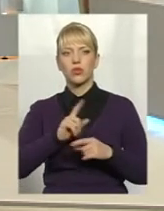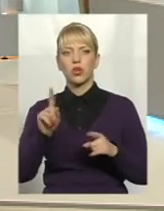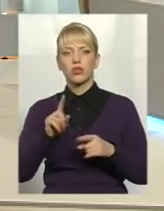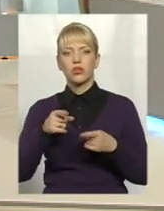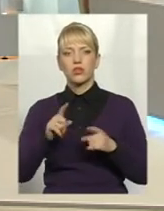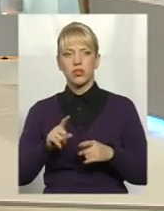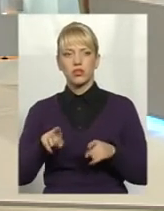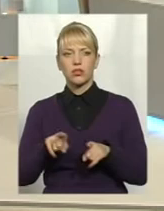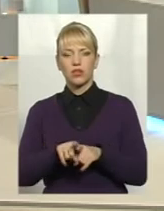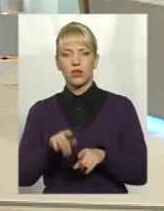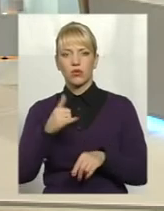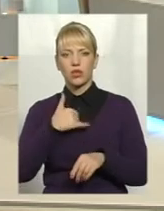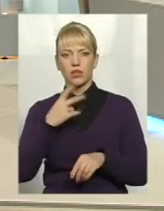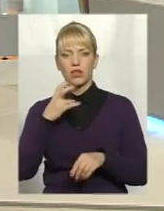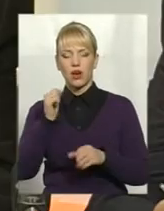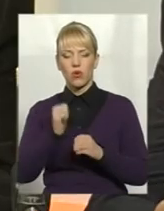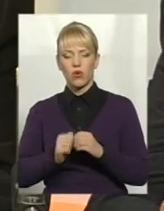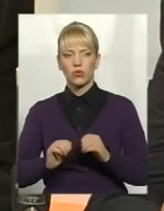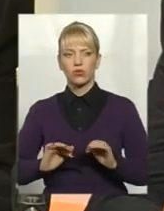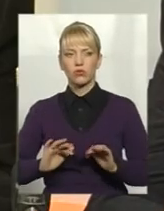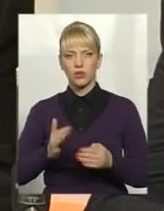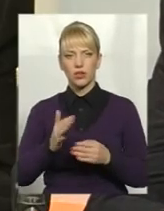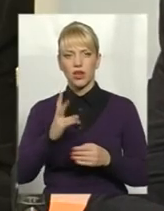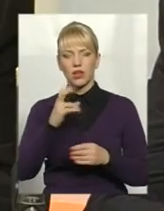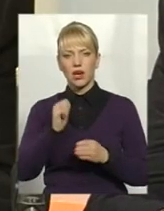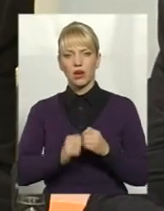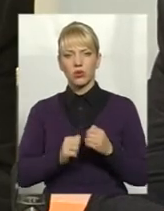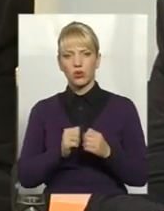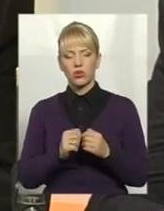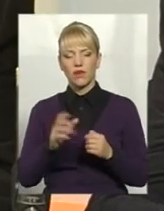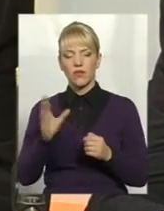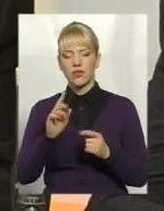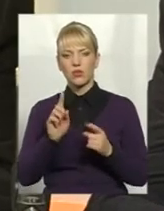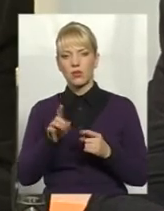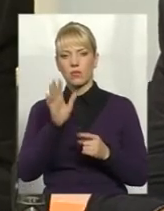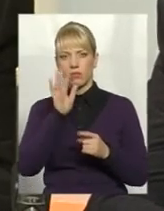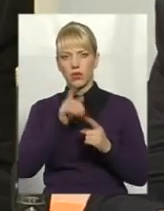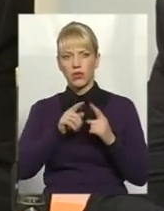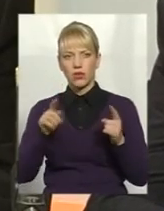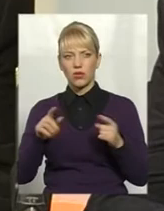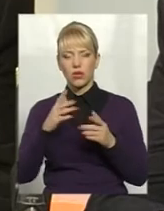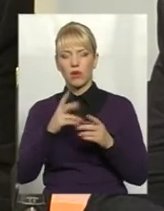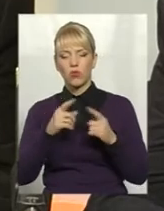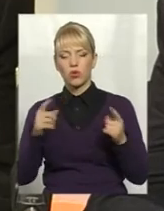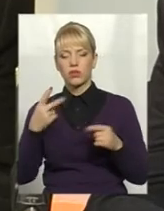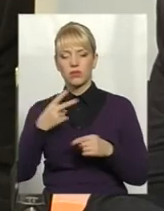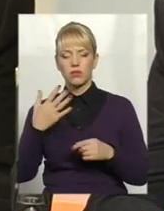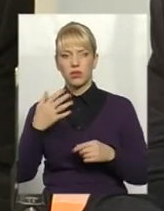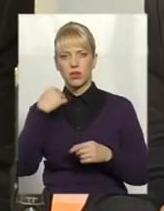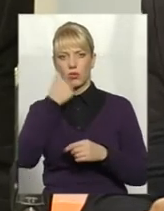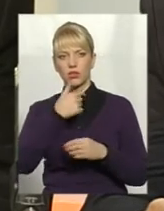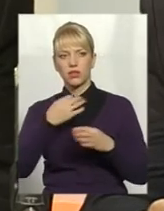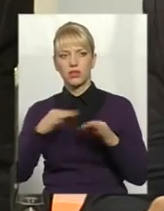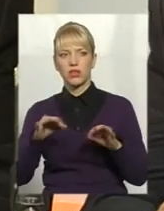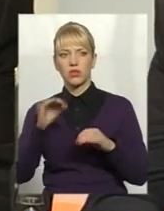так. У нас на кожну мить, на весь цей період, протягом тих 25 років Незалежної України,